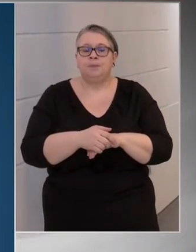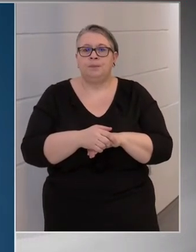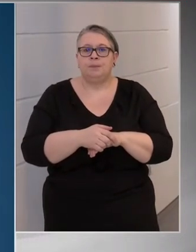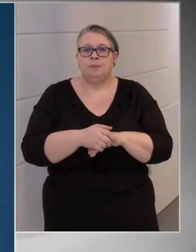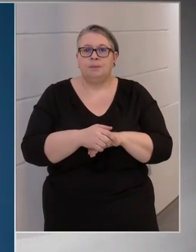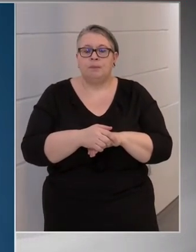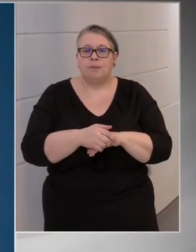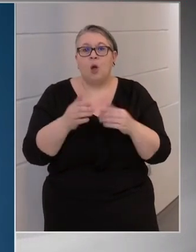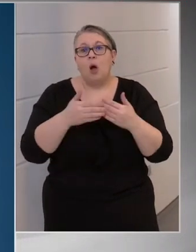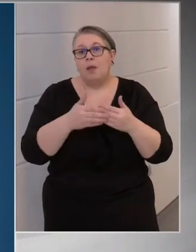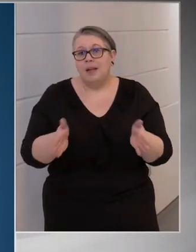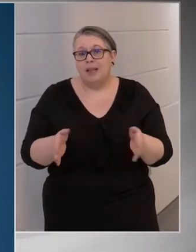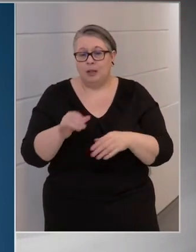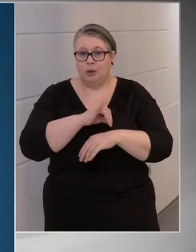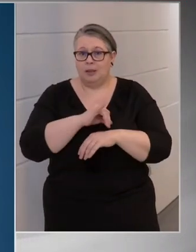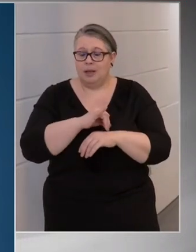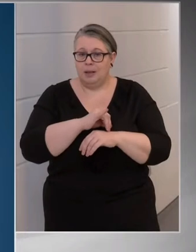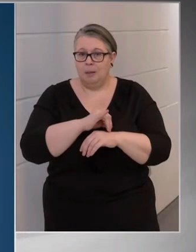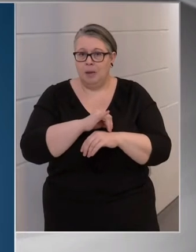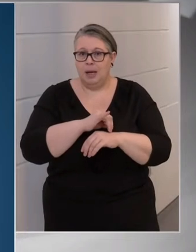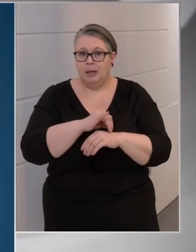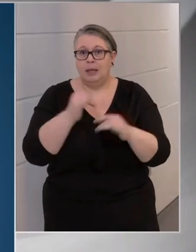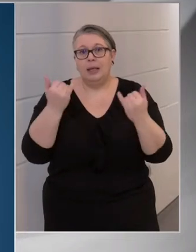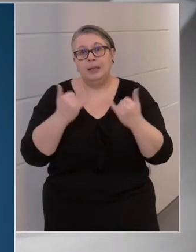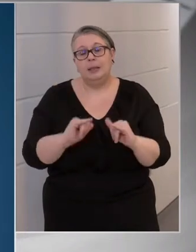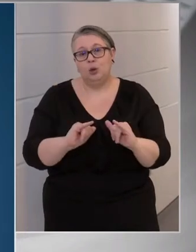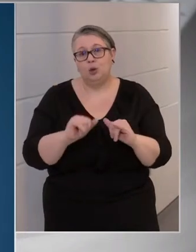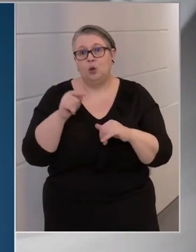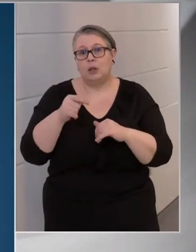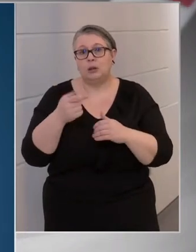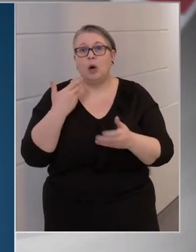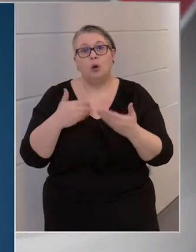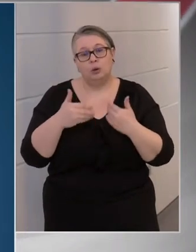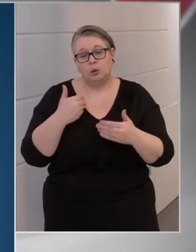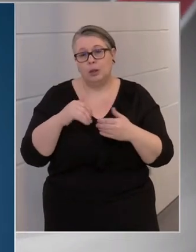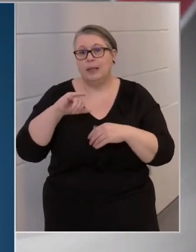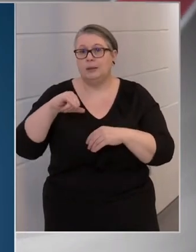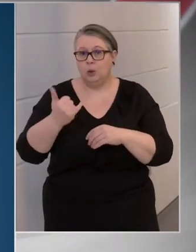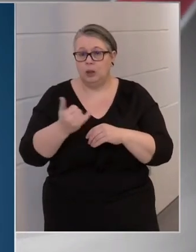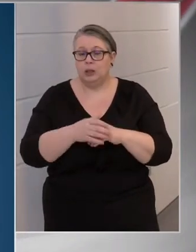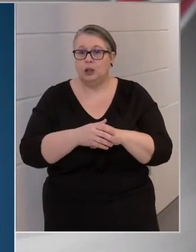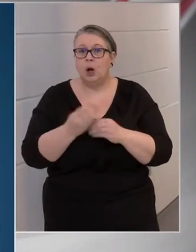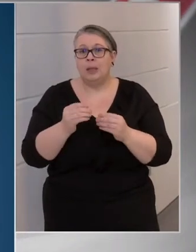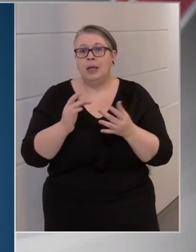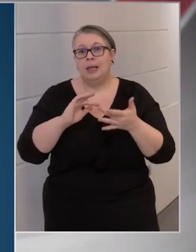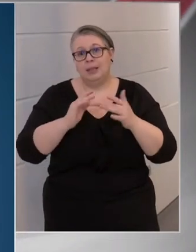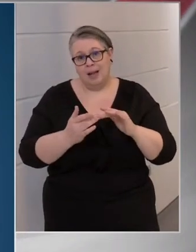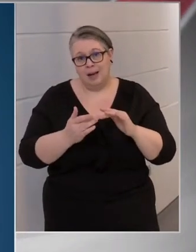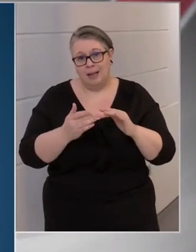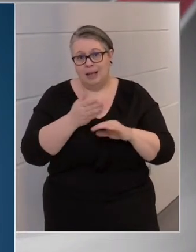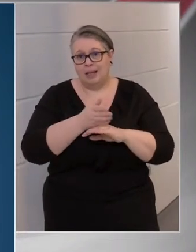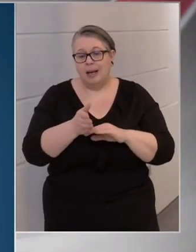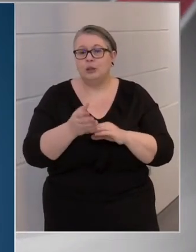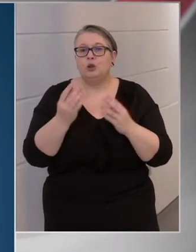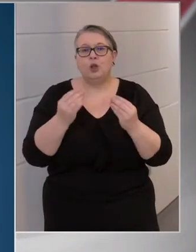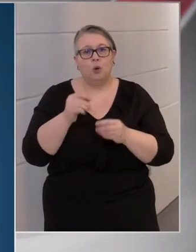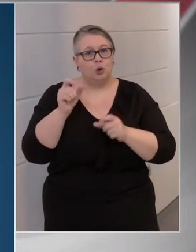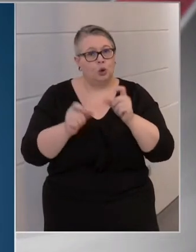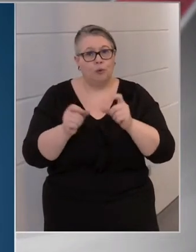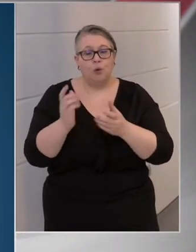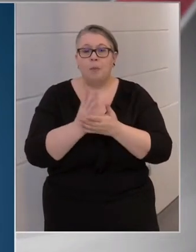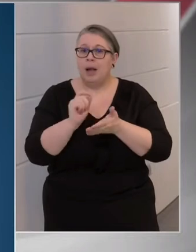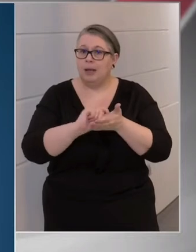A nyitás érdekében indítottuk azt a konzultációt is, amelyet interneten keresztül nagyon sokan